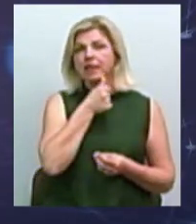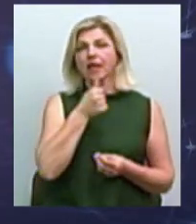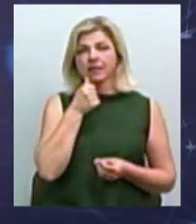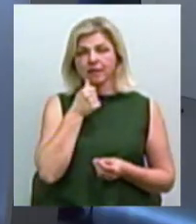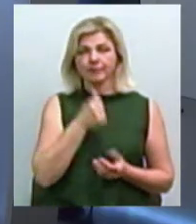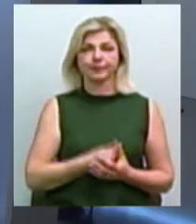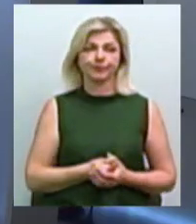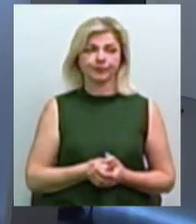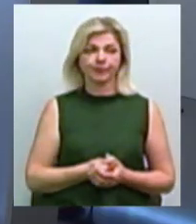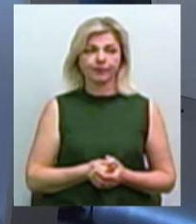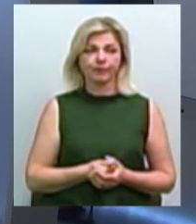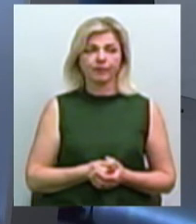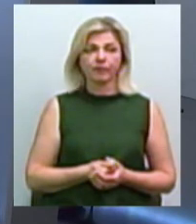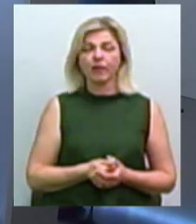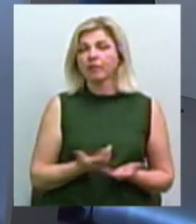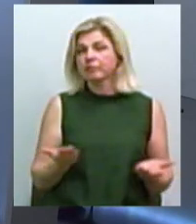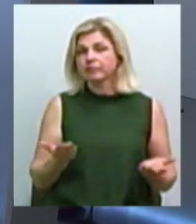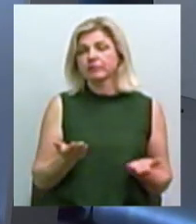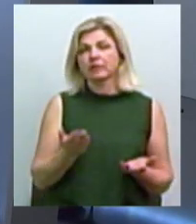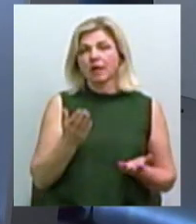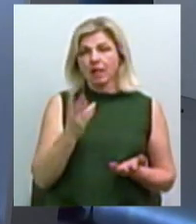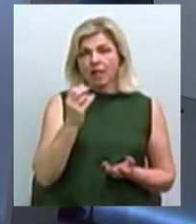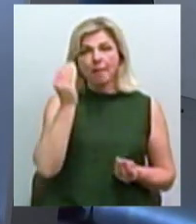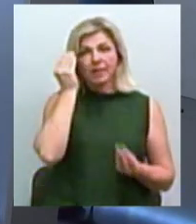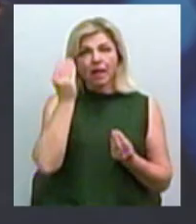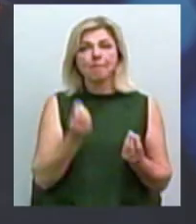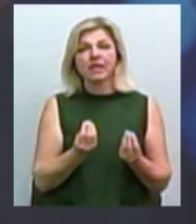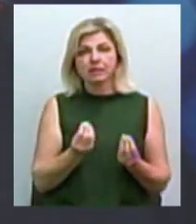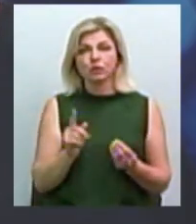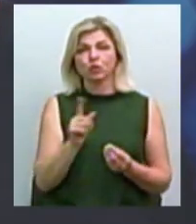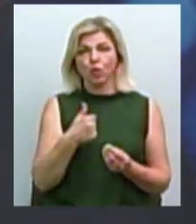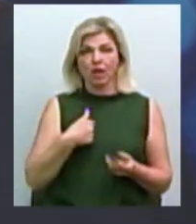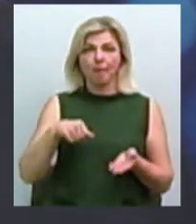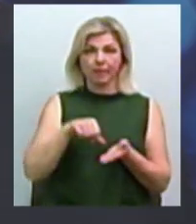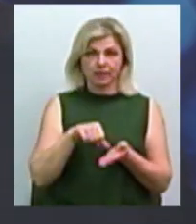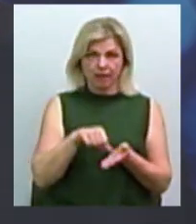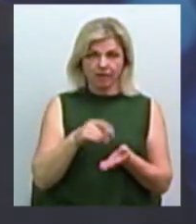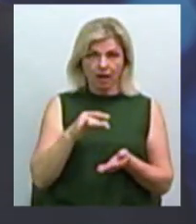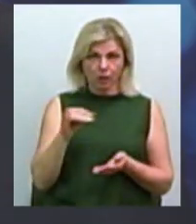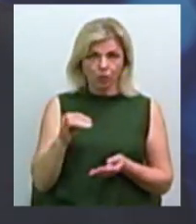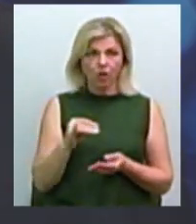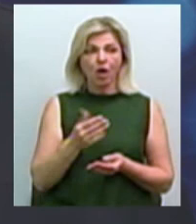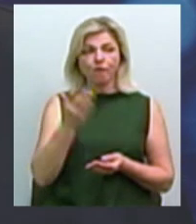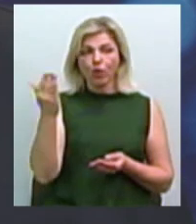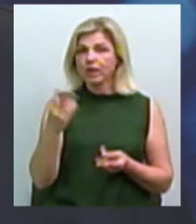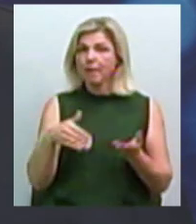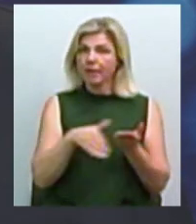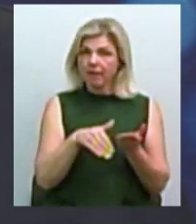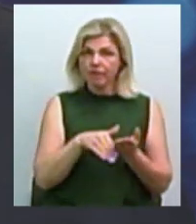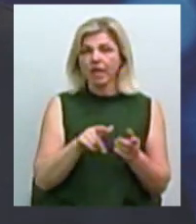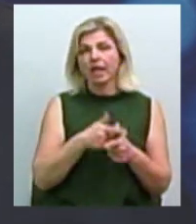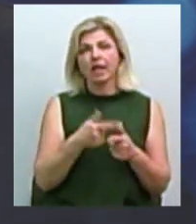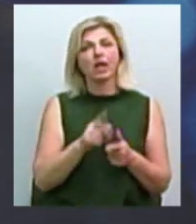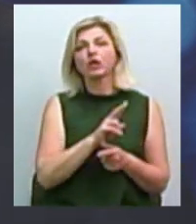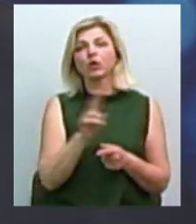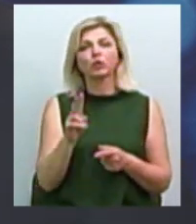Податкові канікули ми розуміємо, що ні, але на думку бізнесу, який я представляю... Вони всьому не посприяють, чи ніхто на це не піде? Чого ви